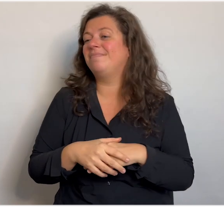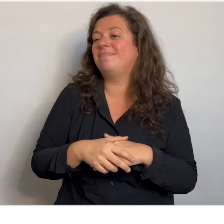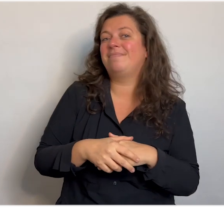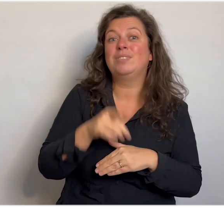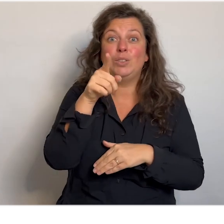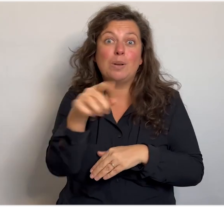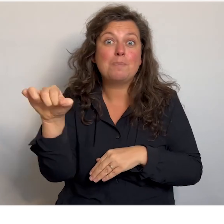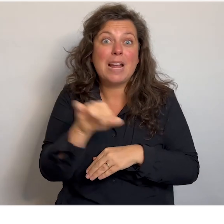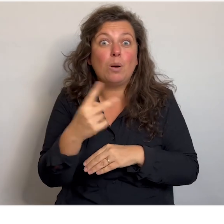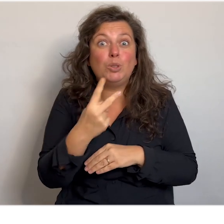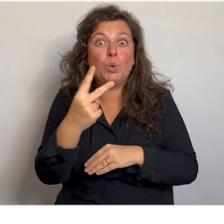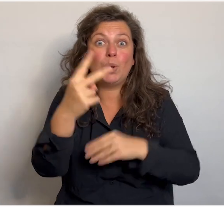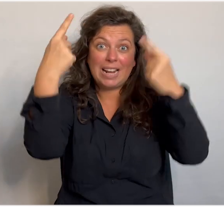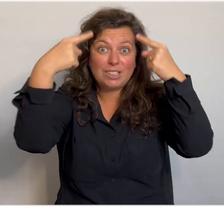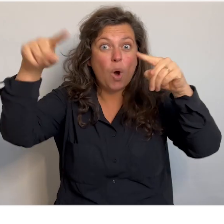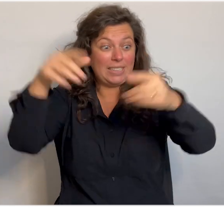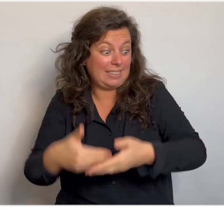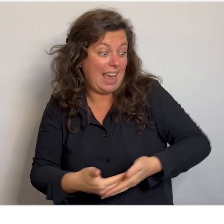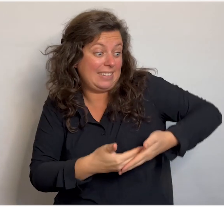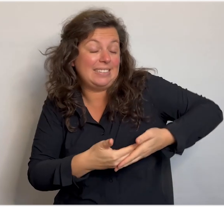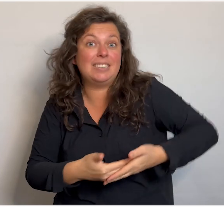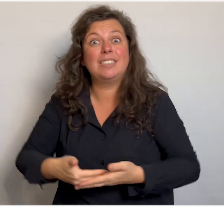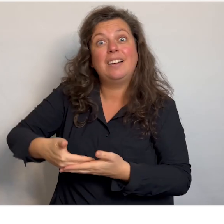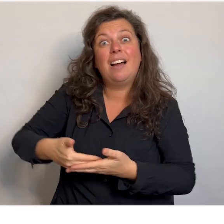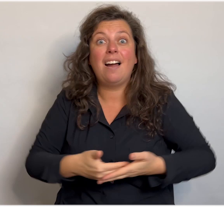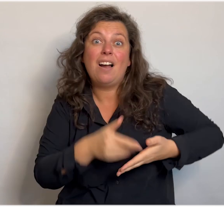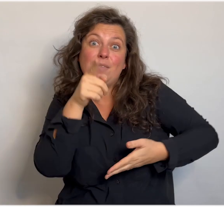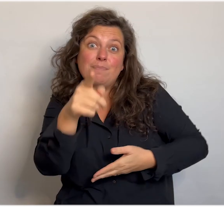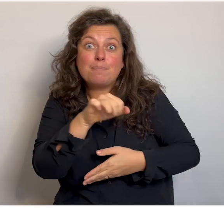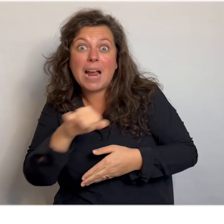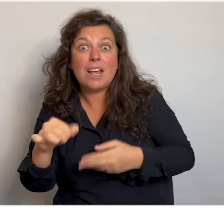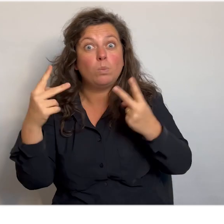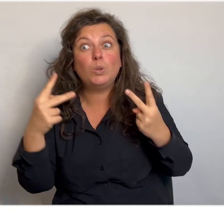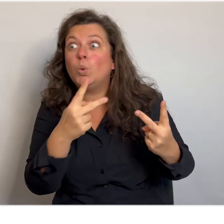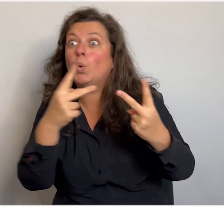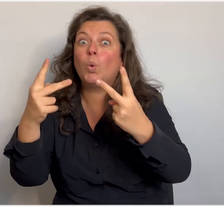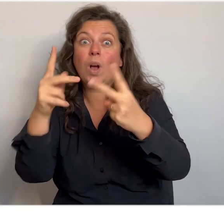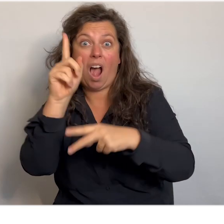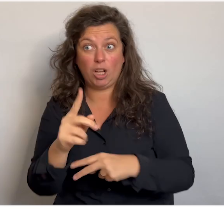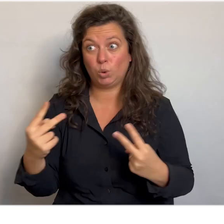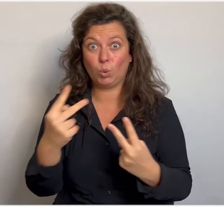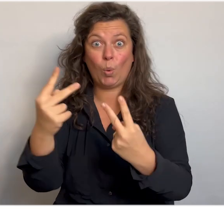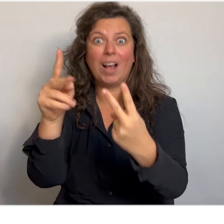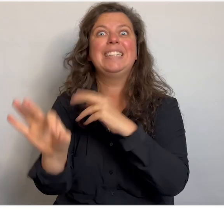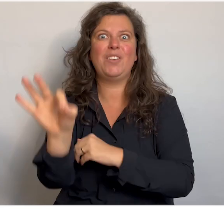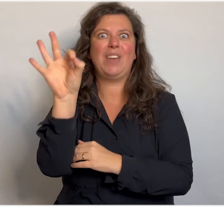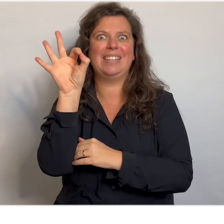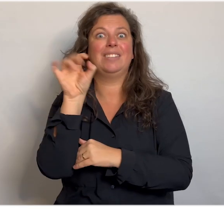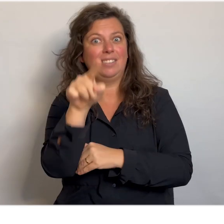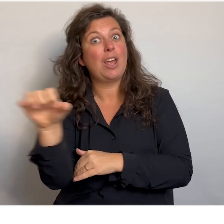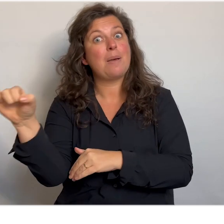Ga je mee op zoek naar het koningskind? Ga je mee op zoek, want wie zoekt die wit?